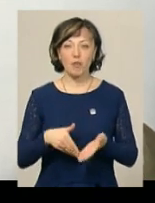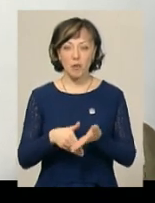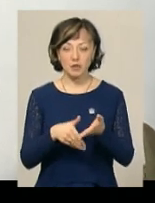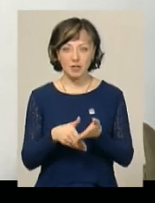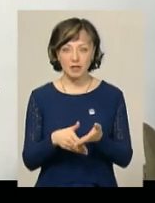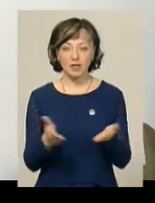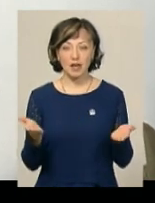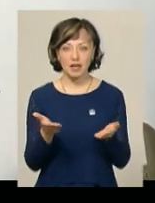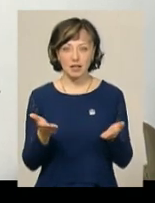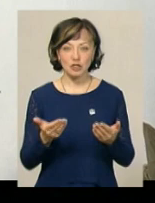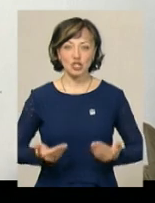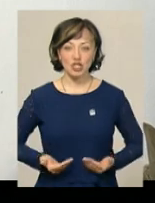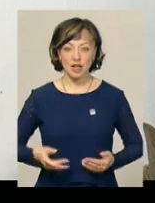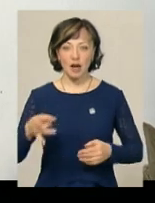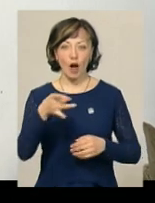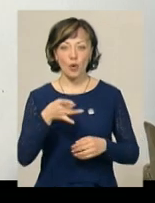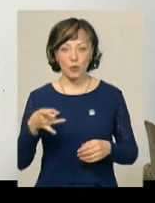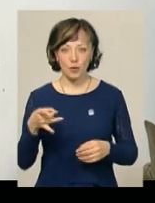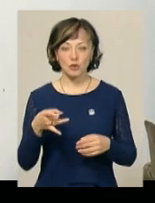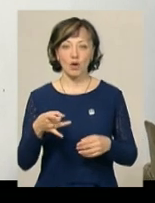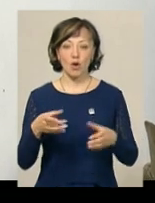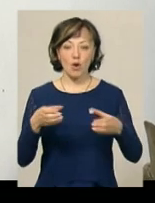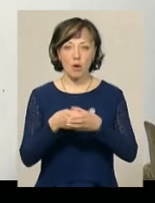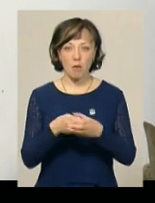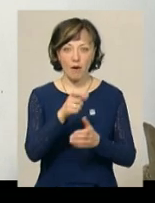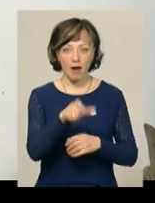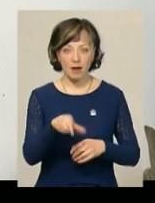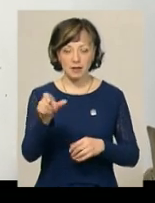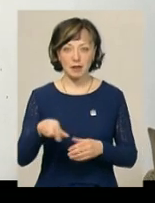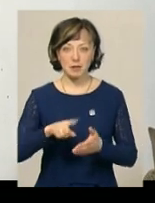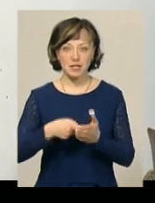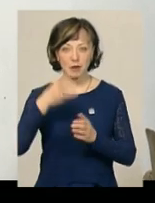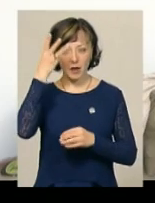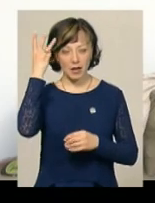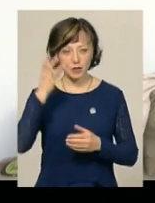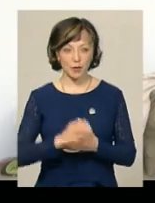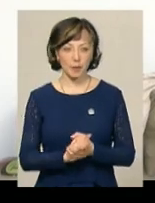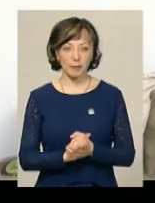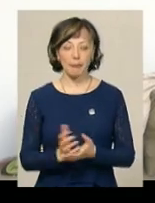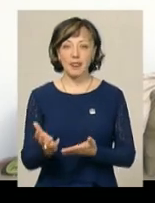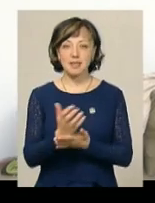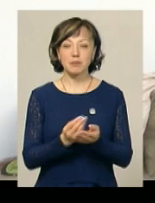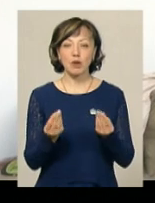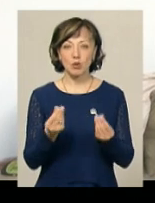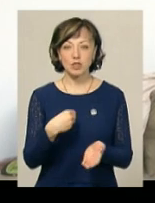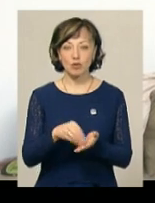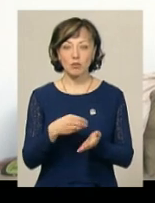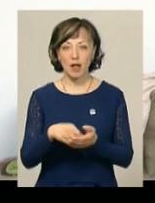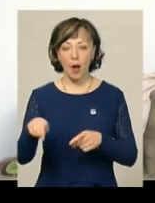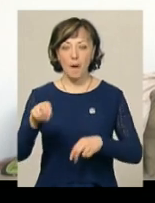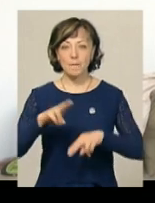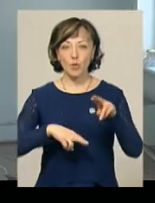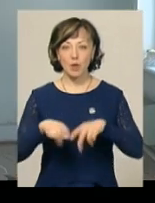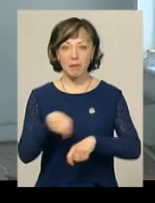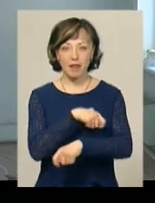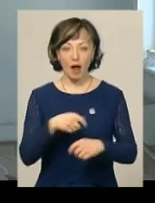безпосередньо із жителів мікрорайону, із громади міста Хмельницького. За зібрані гроші закупили будматеріали